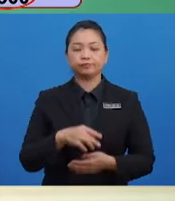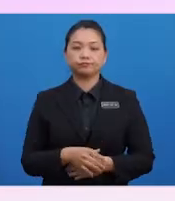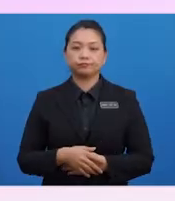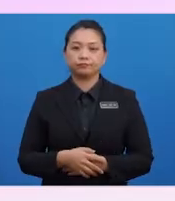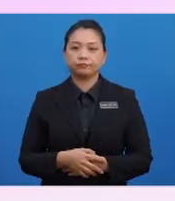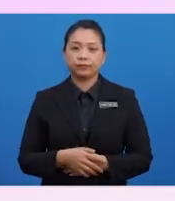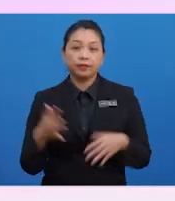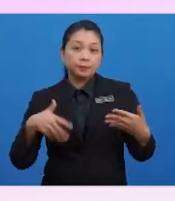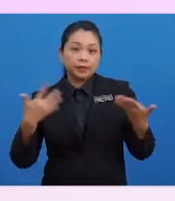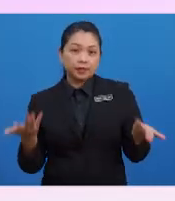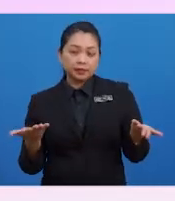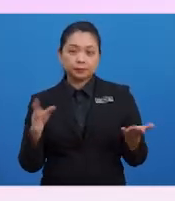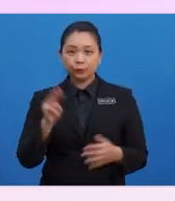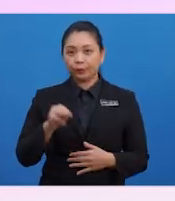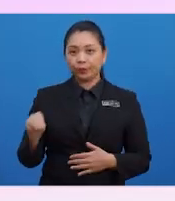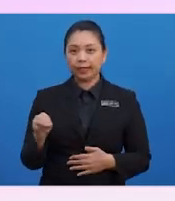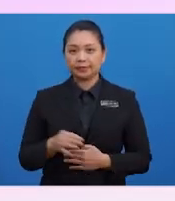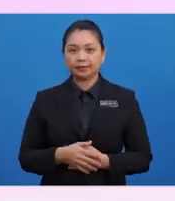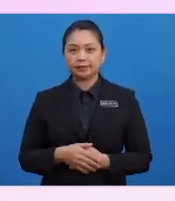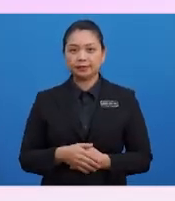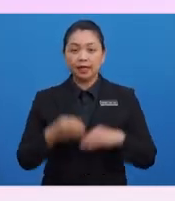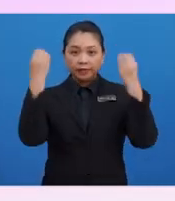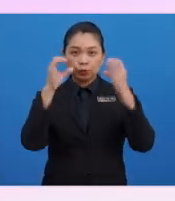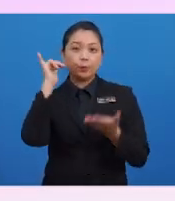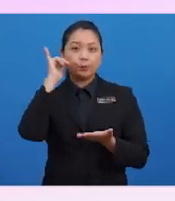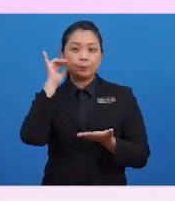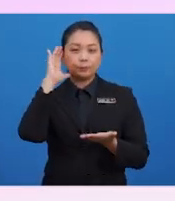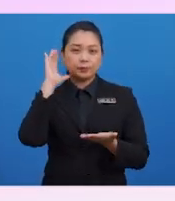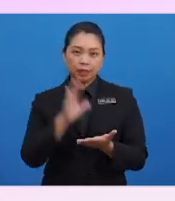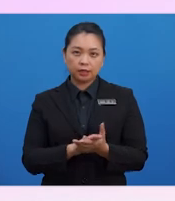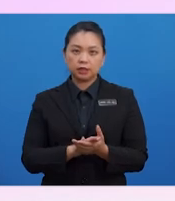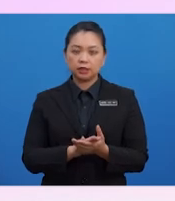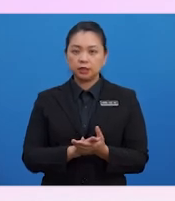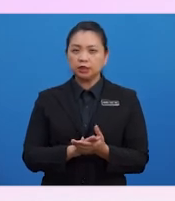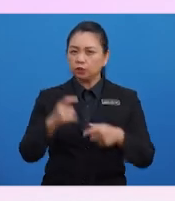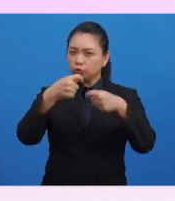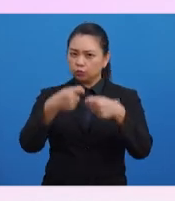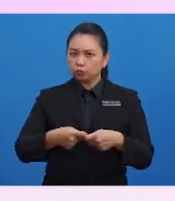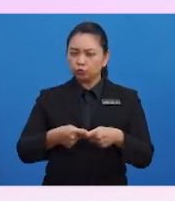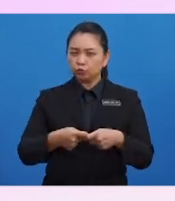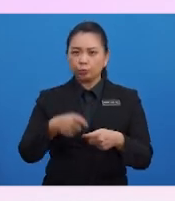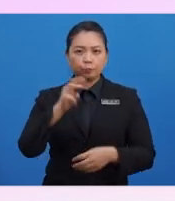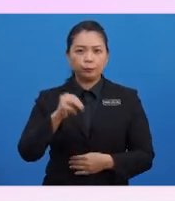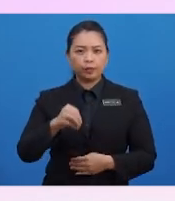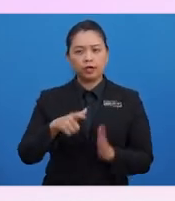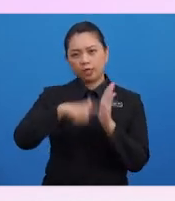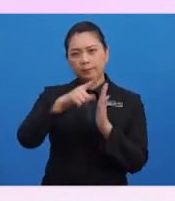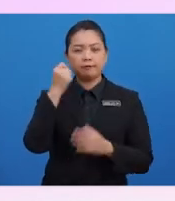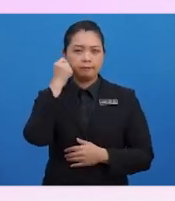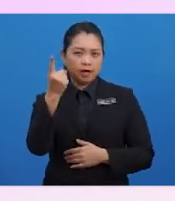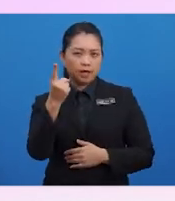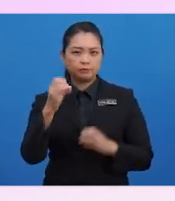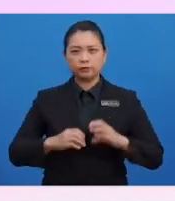Bagaimana murid-murid? Cikgu percaya, tentunya murid-murid lebih faham cara